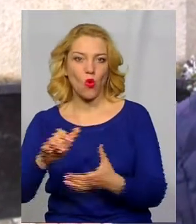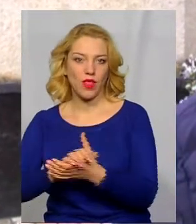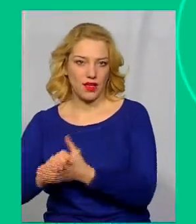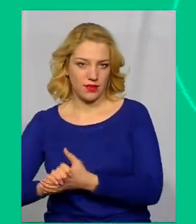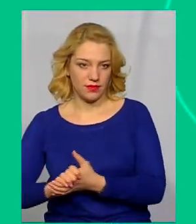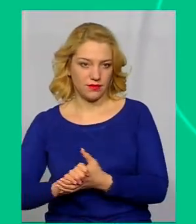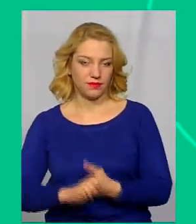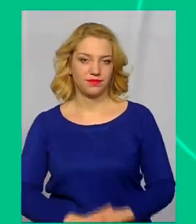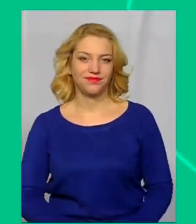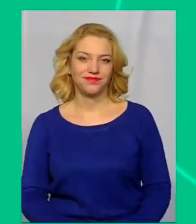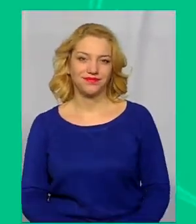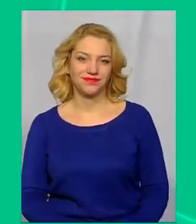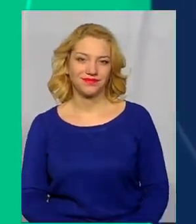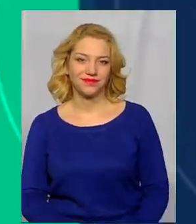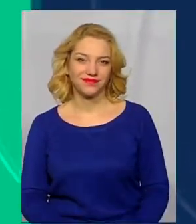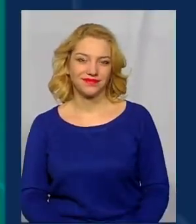будується.